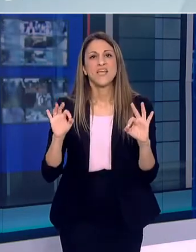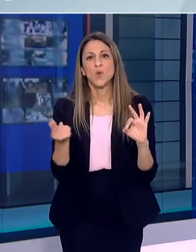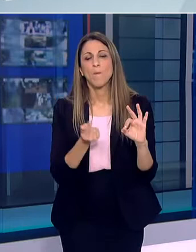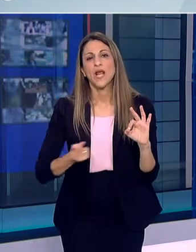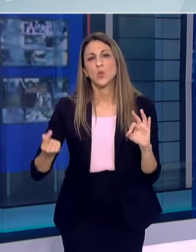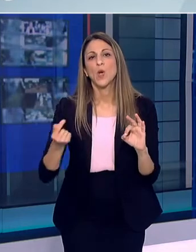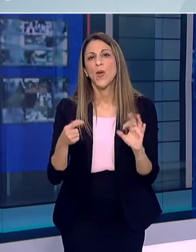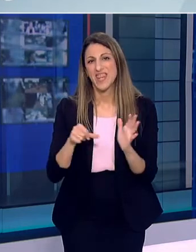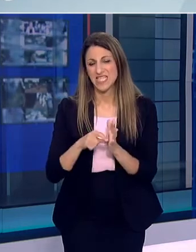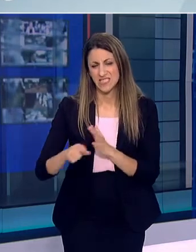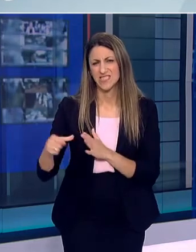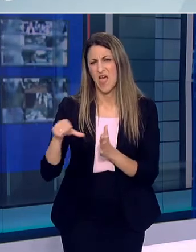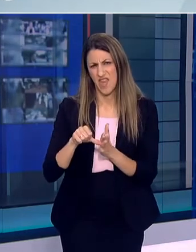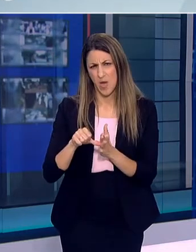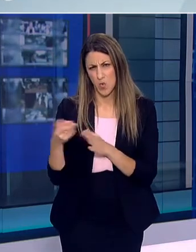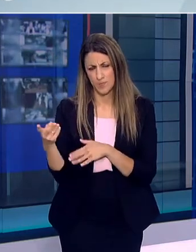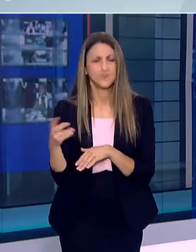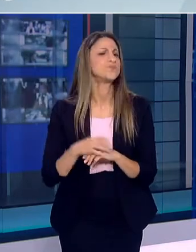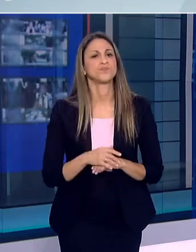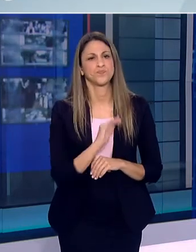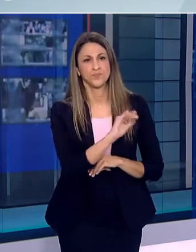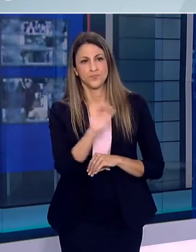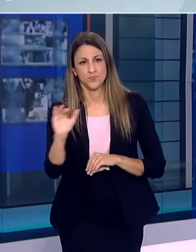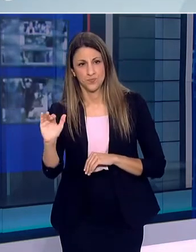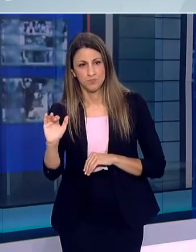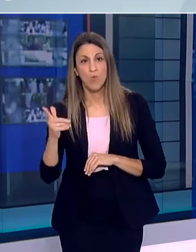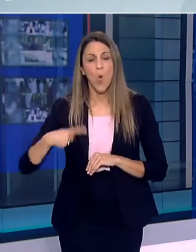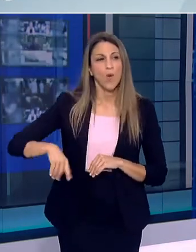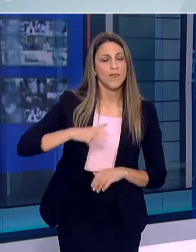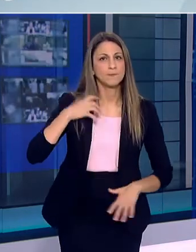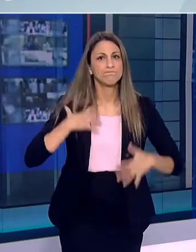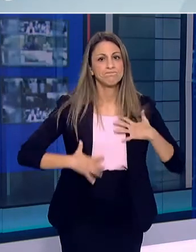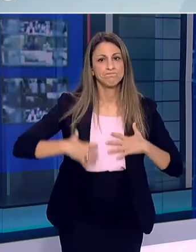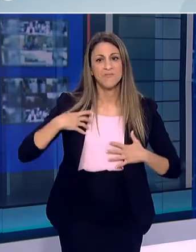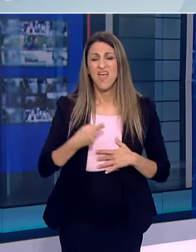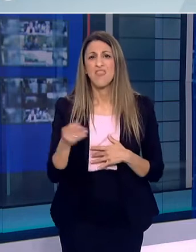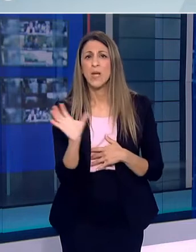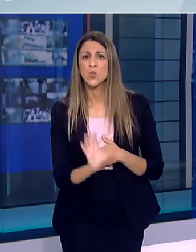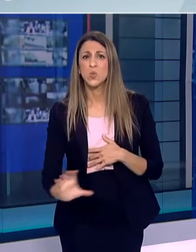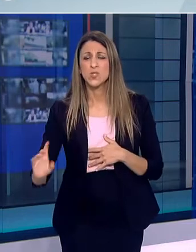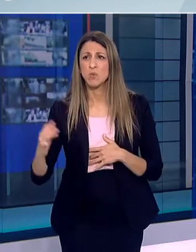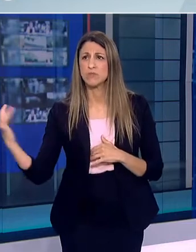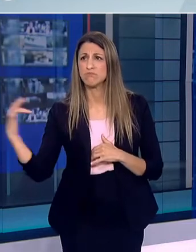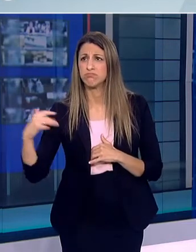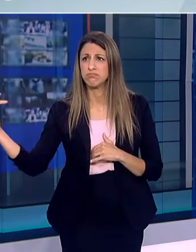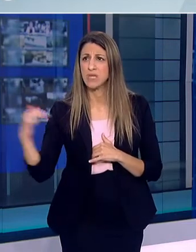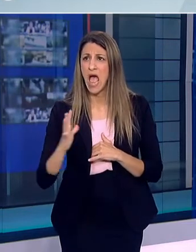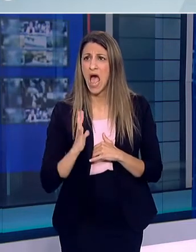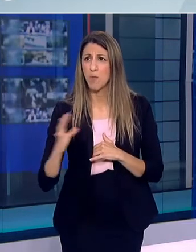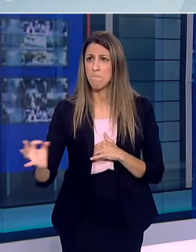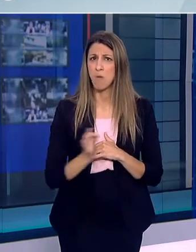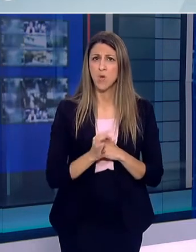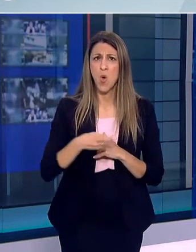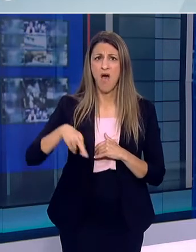Κυρία Τσιόδρα και κύριε Χαρδαλιά Έχει δημιουργηθεί ανησυχία στον κόσμο μήπως ο τουρισμός δημιουργήσει αύξηση των κρουσμάτων του κορονοϊού